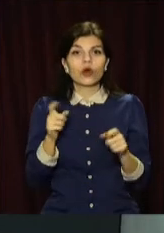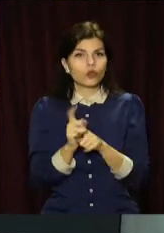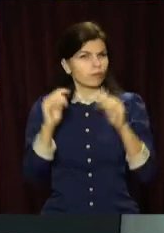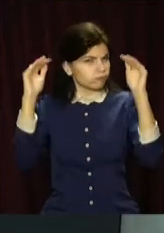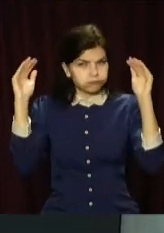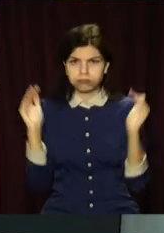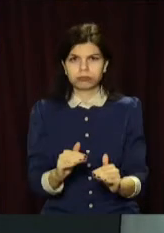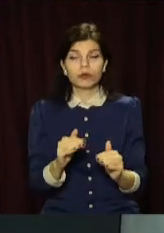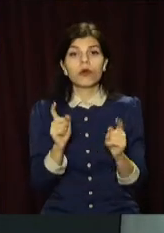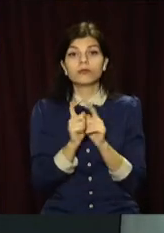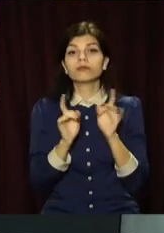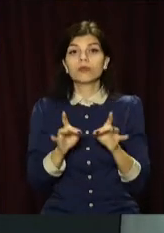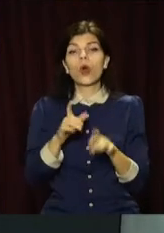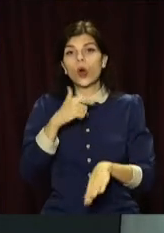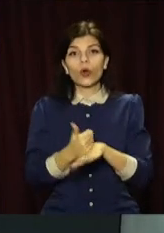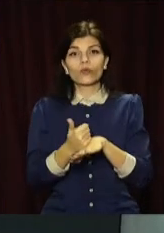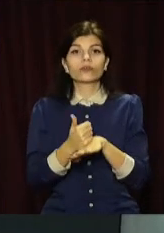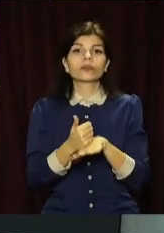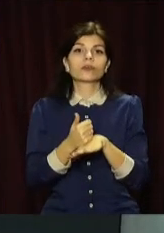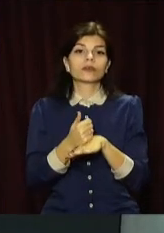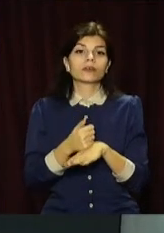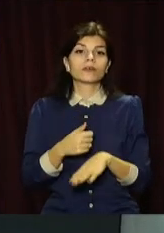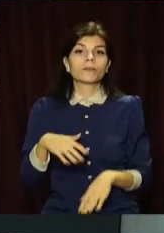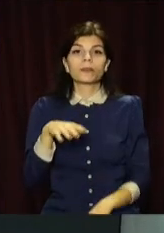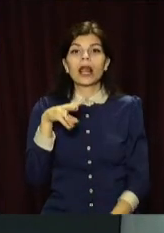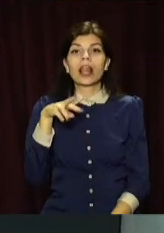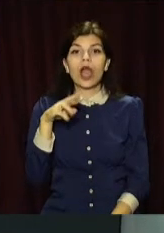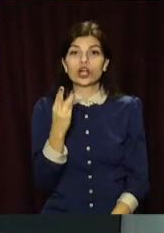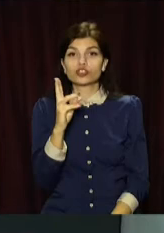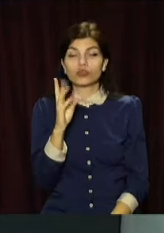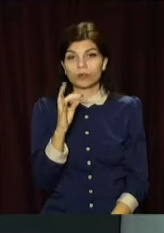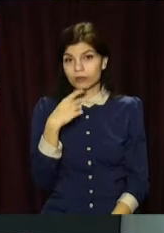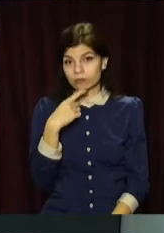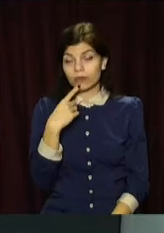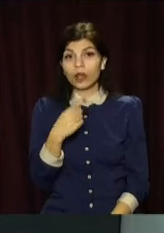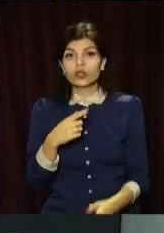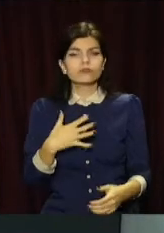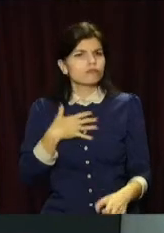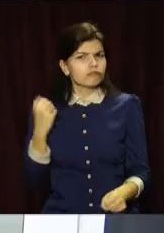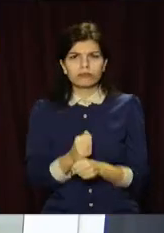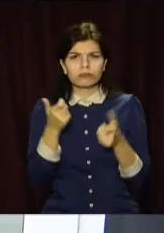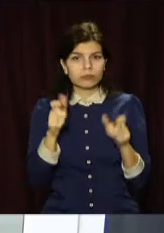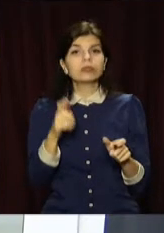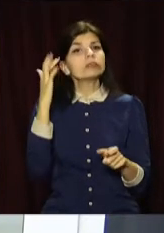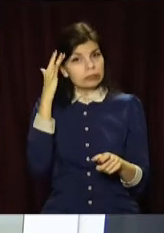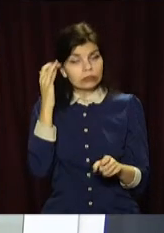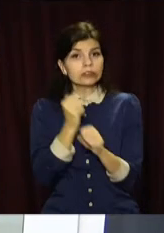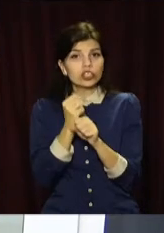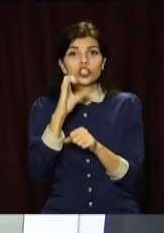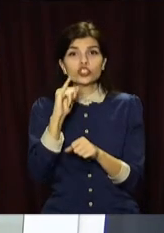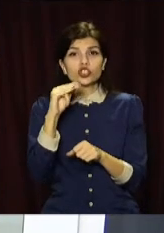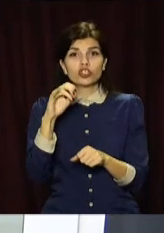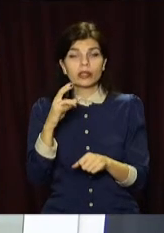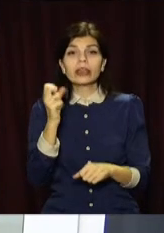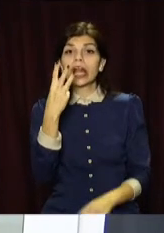цифр. Про це розповів головний санітарний лікар країни Віктор Ляшко. Вітак, жорсткий карантин планують запровадити в січні